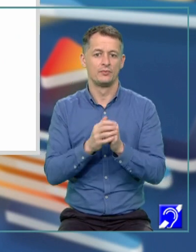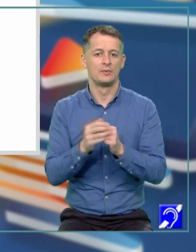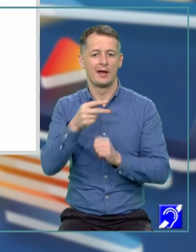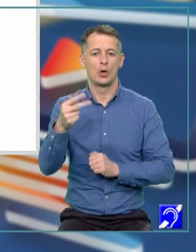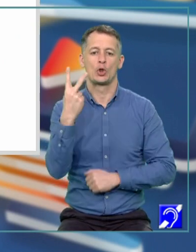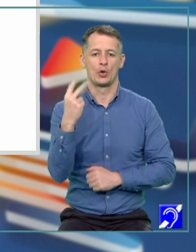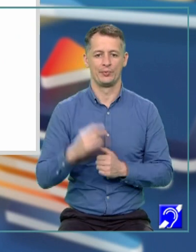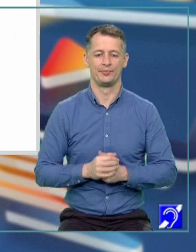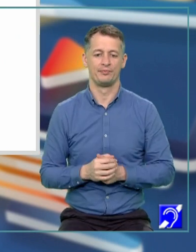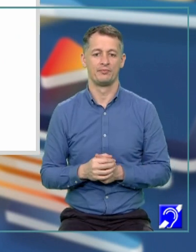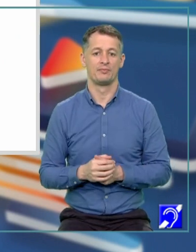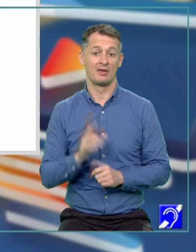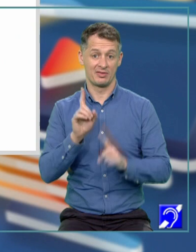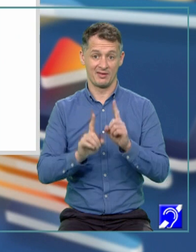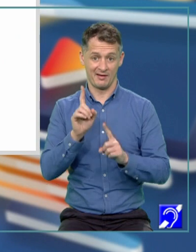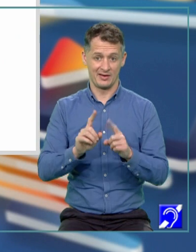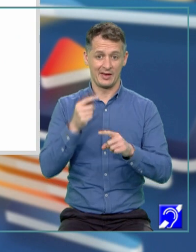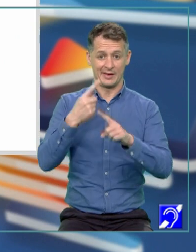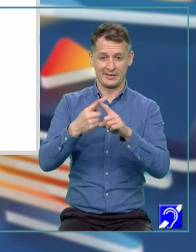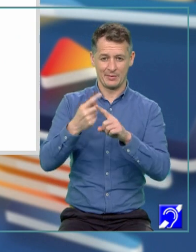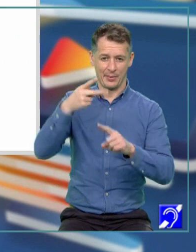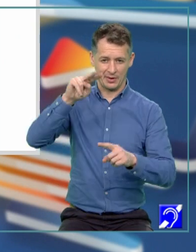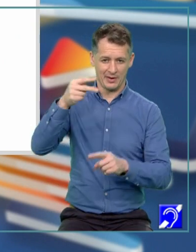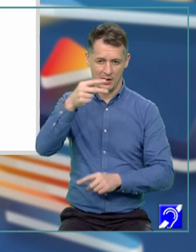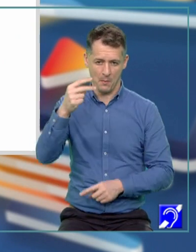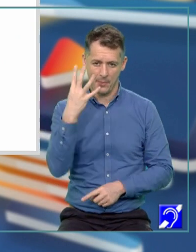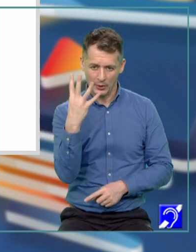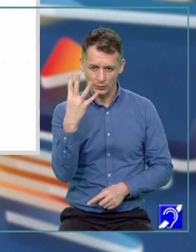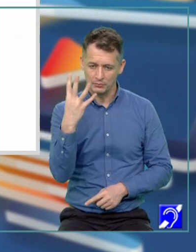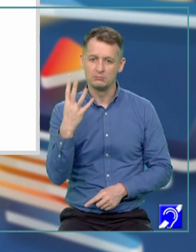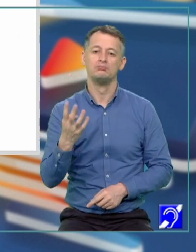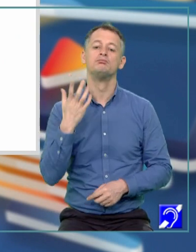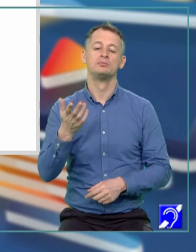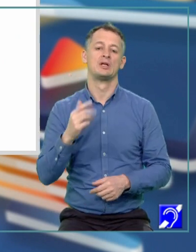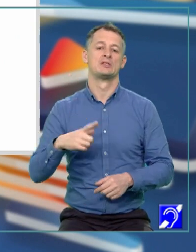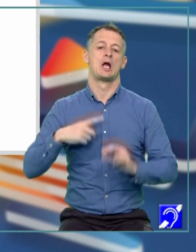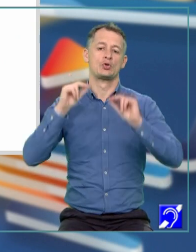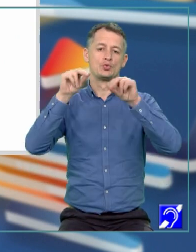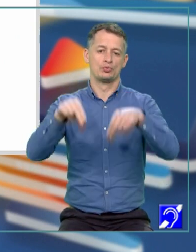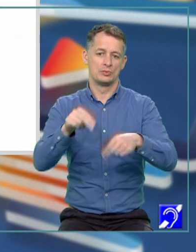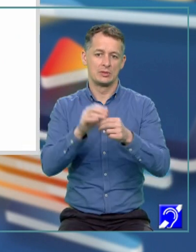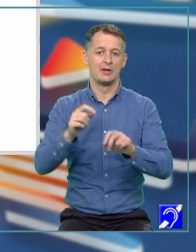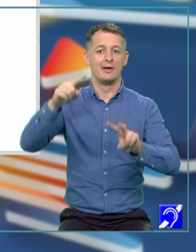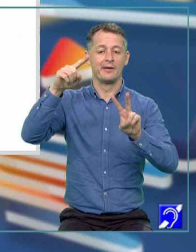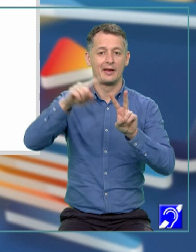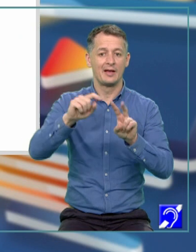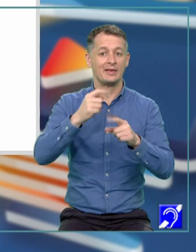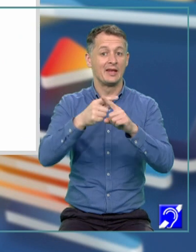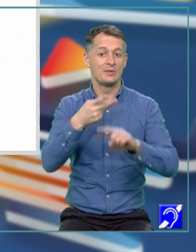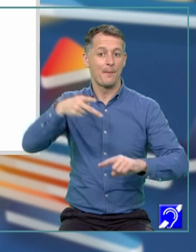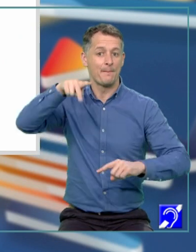anume, dacă X pătrat este egal cu 4, acest lucru este echivalent cu radical din X pătrat